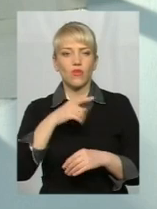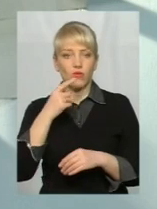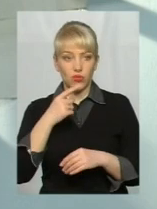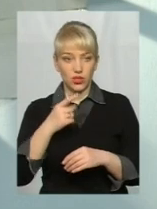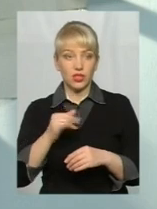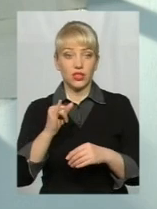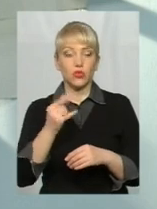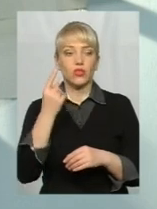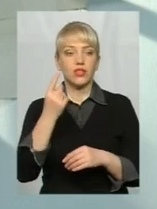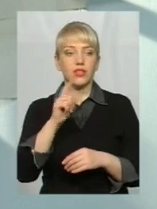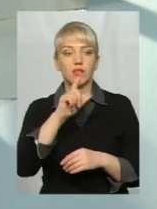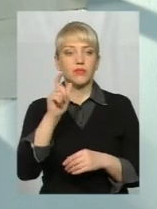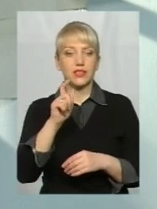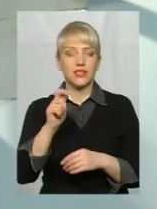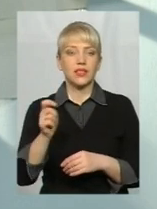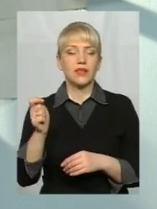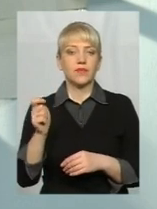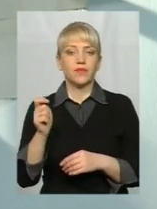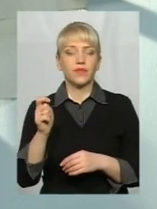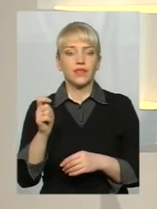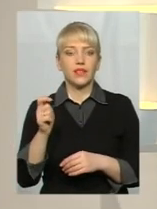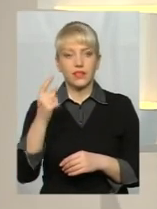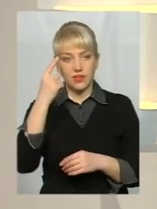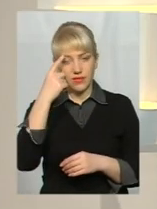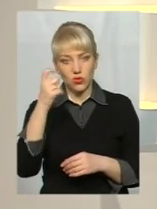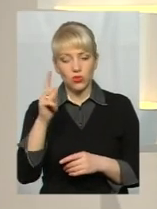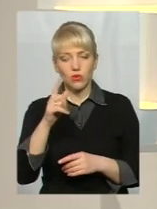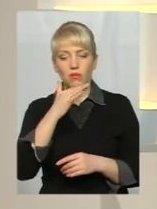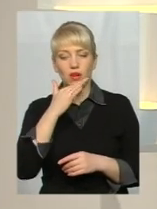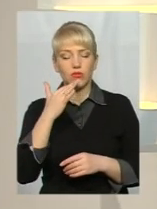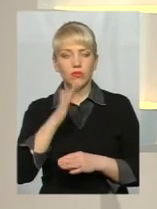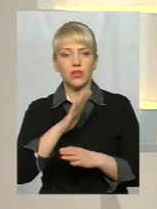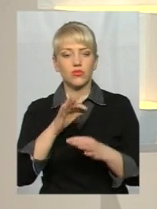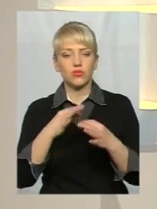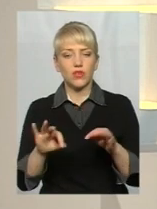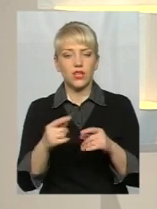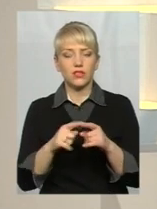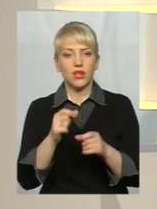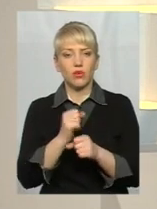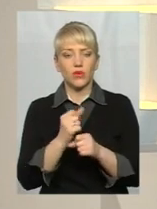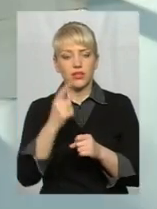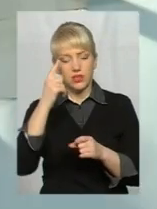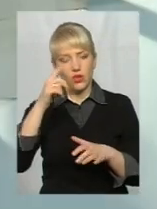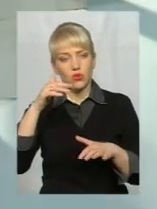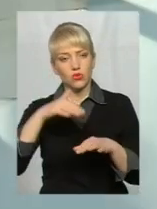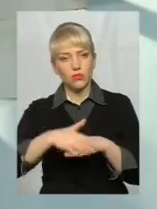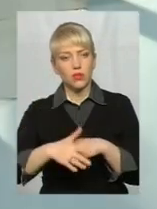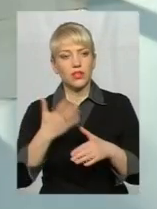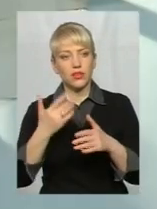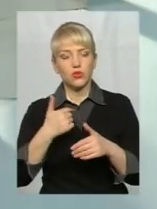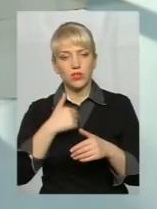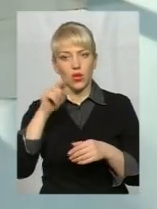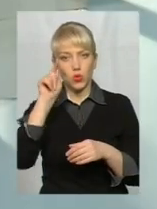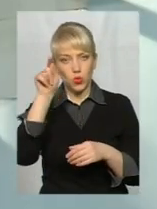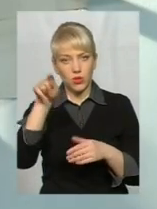дзвіночків, який багатьом не дозволяє робити щось небезпечне, це якраз розуміння, що якщо я туди піду, то